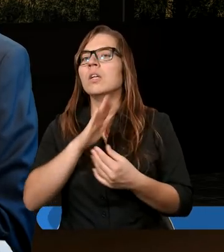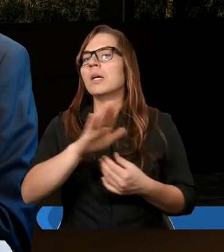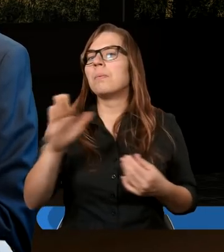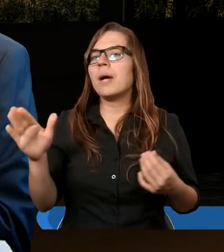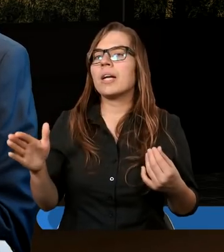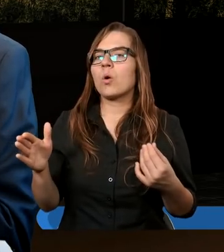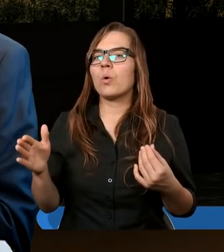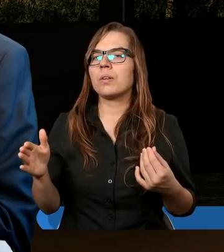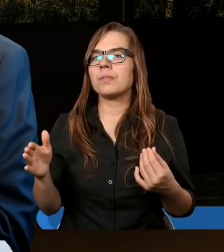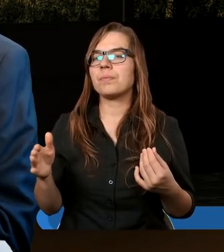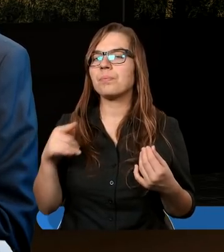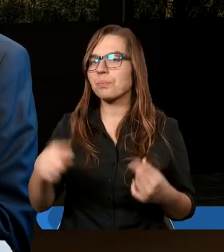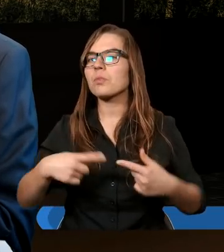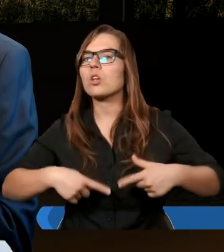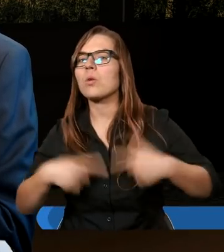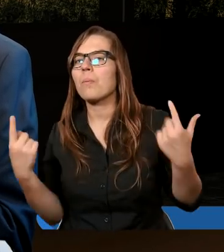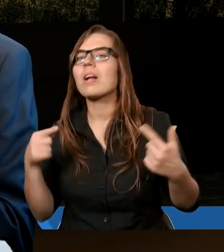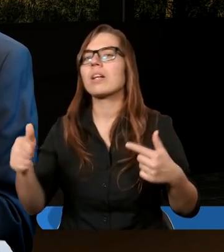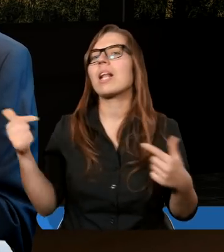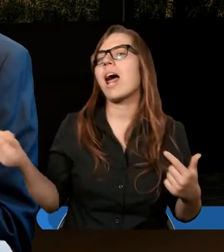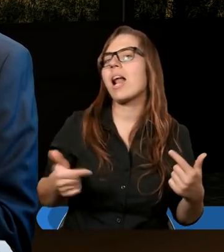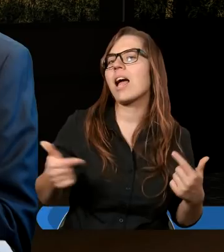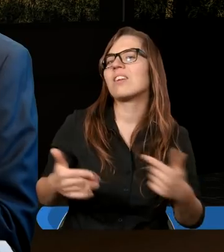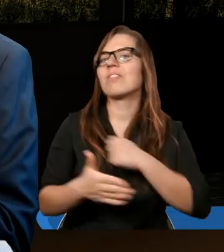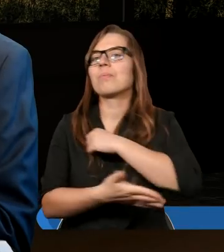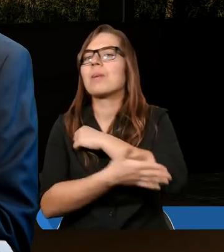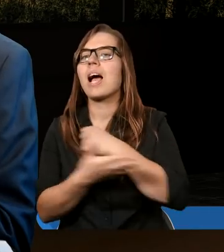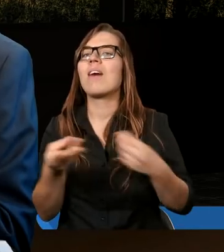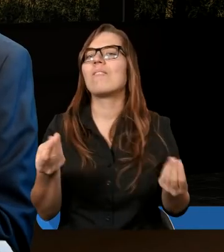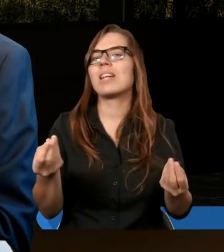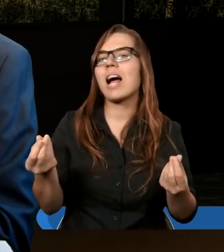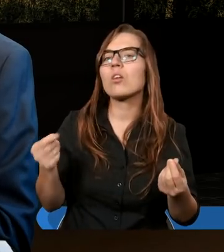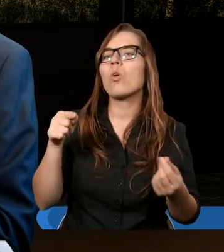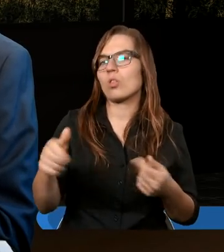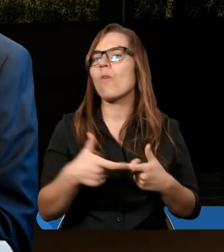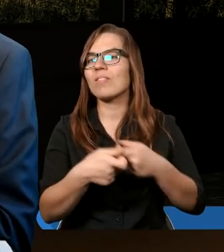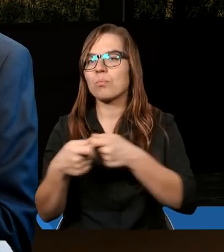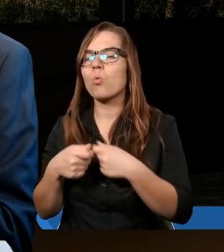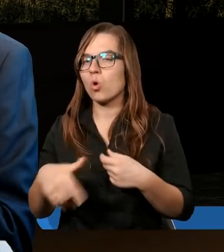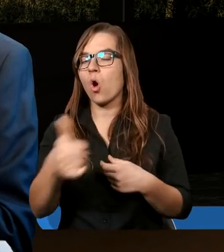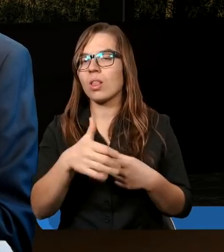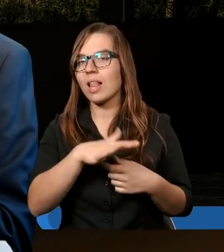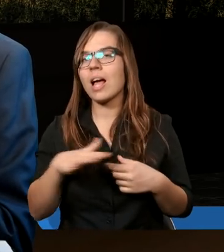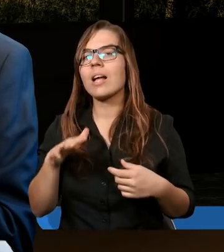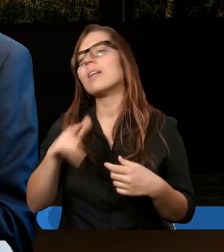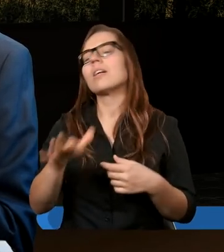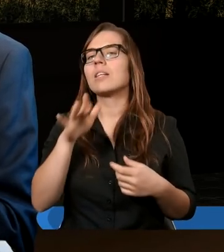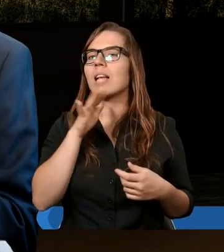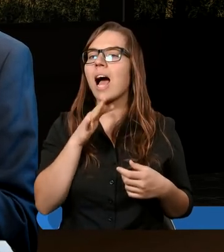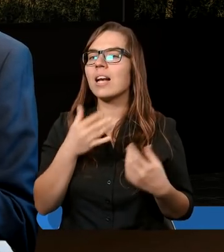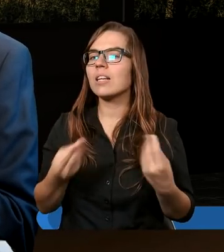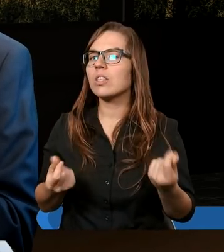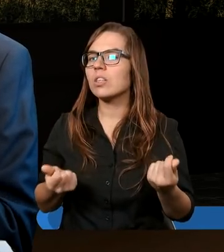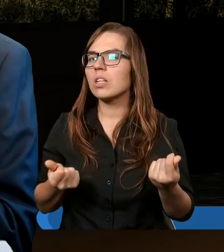mając to przekonanie, że należy wspierać finansowo tę wspólnotę, wręcz